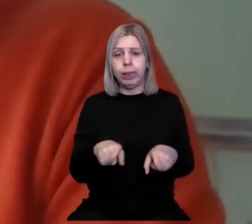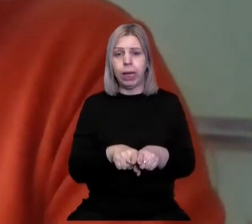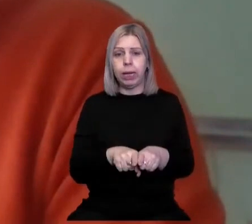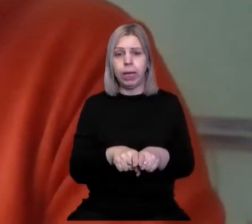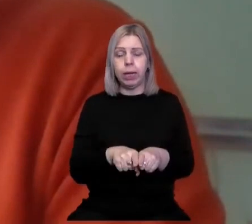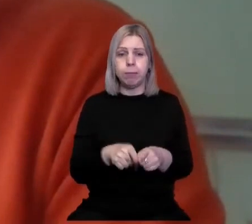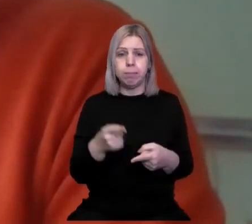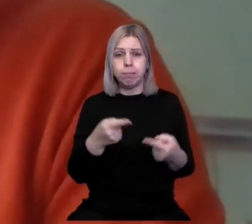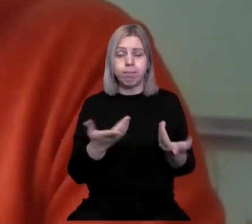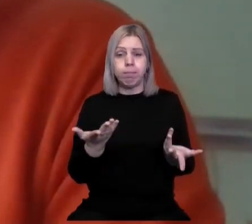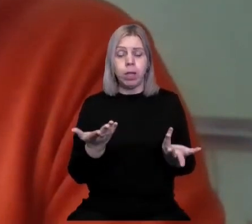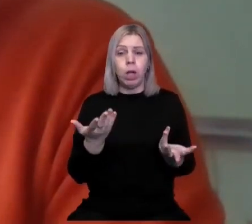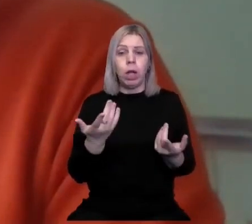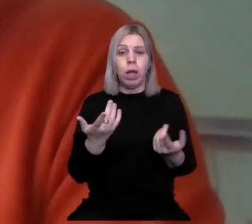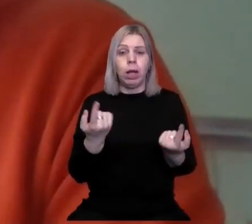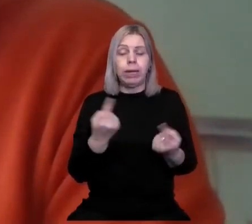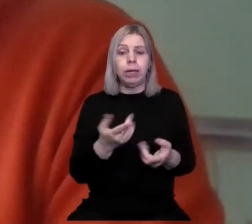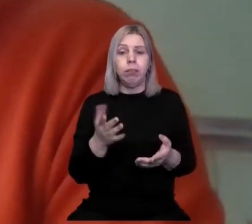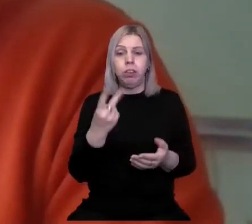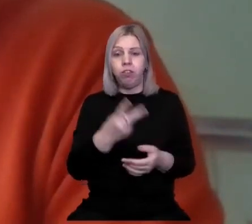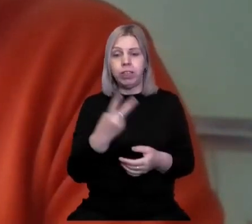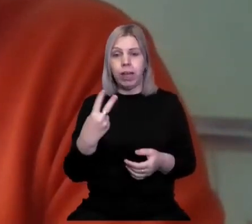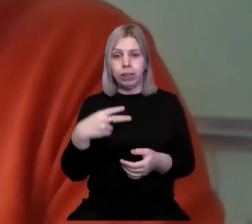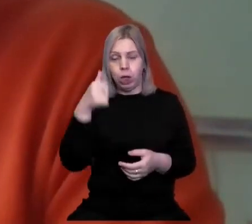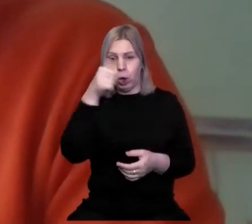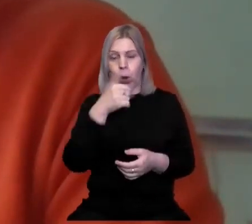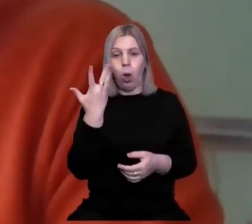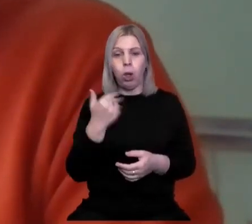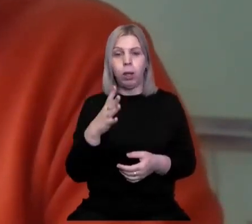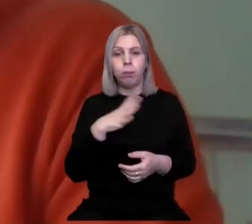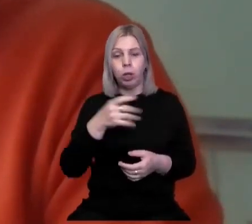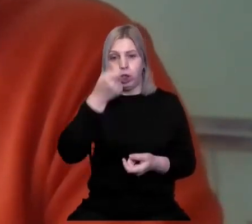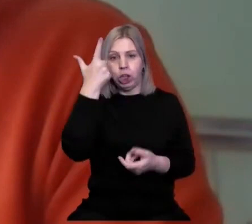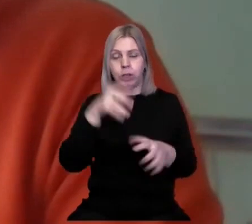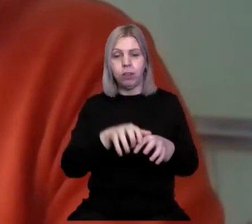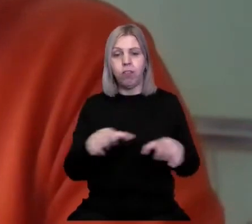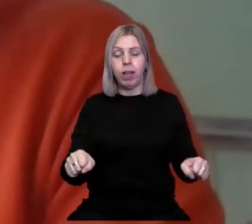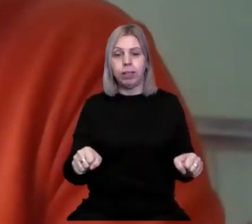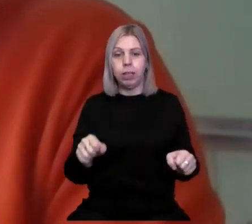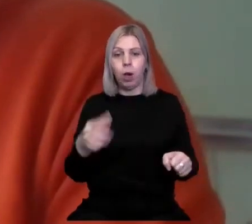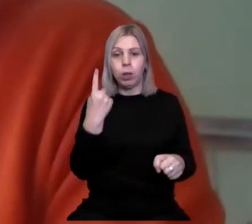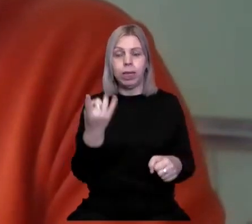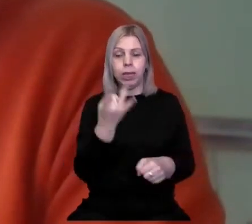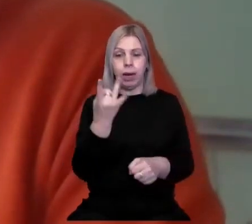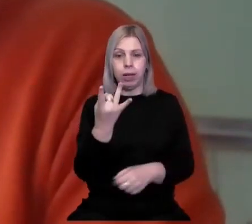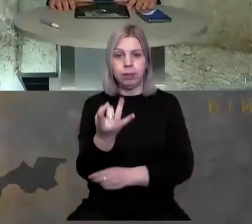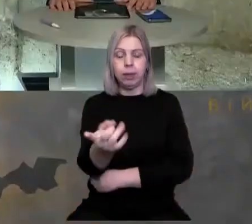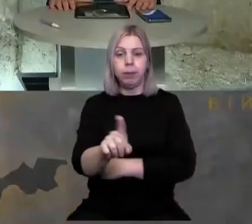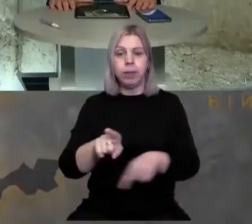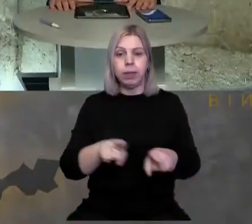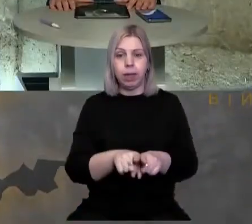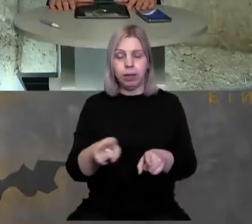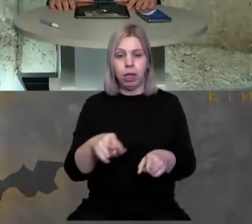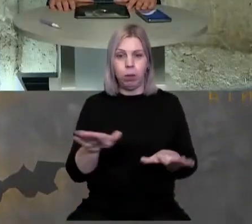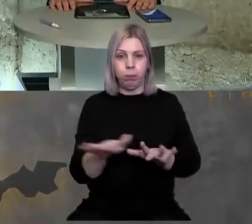критична ремарка, що у 20-х роках, коли при чогословацькій владі вже один раз такий